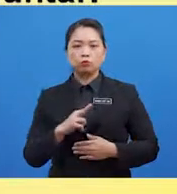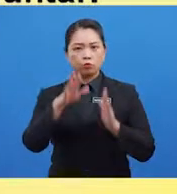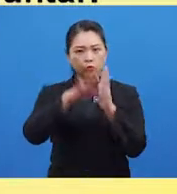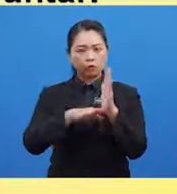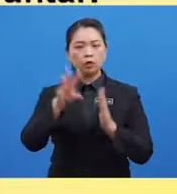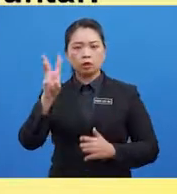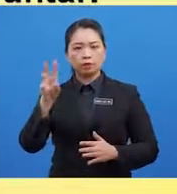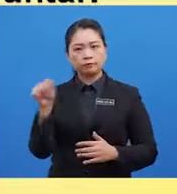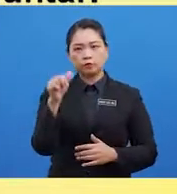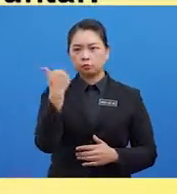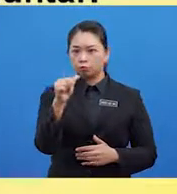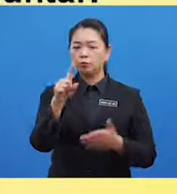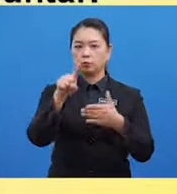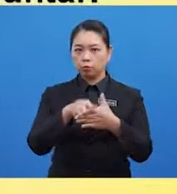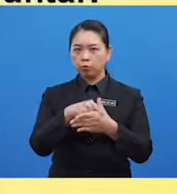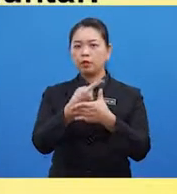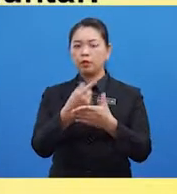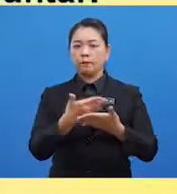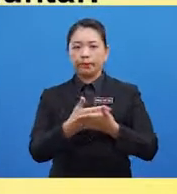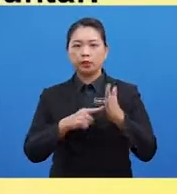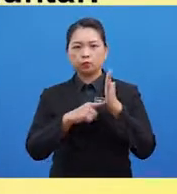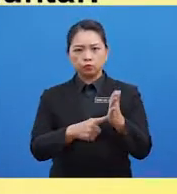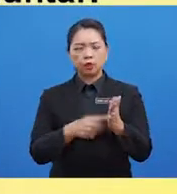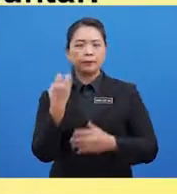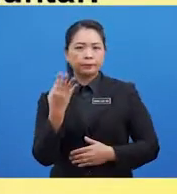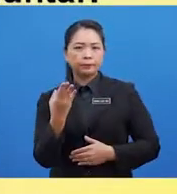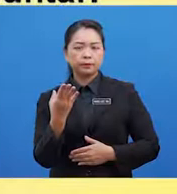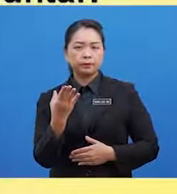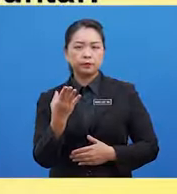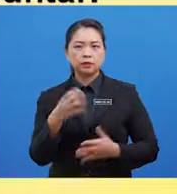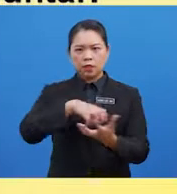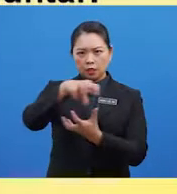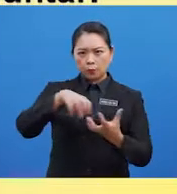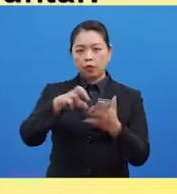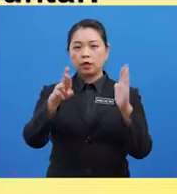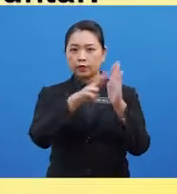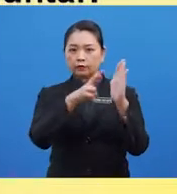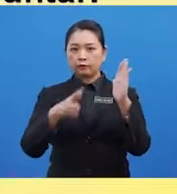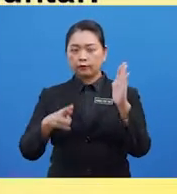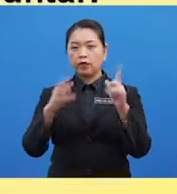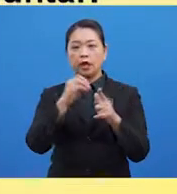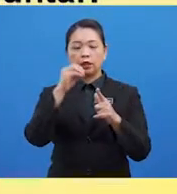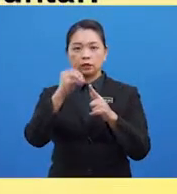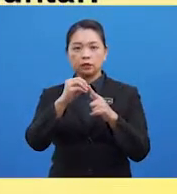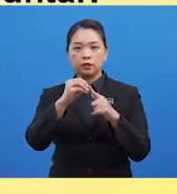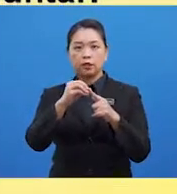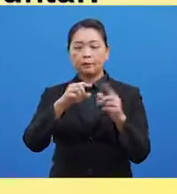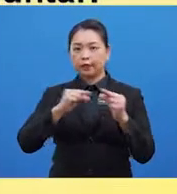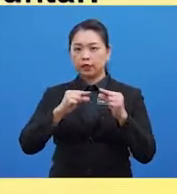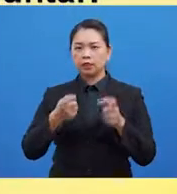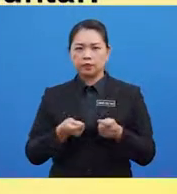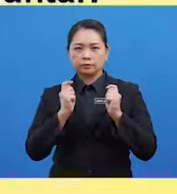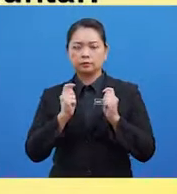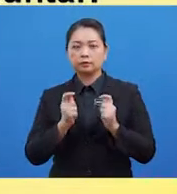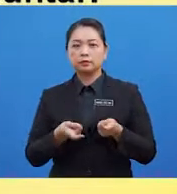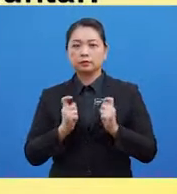Hingga 10 Bulan Bayi Menunjukkan Beberapa Gabungan Reflex Atau Pergerakan Spontan Bersama-sama Pergerakan